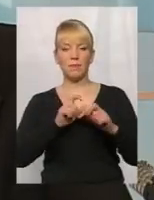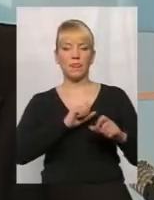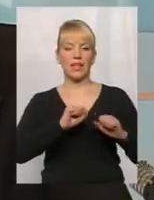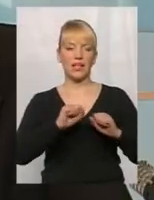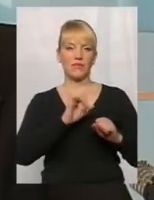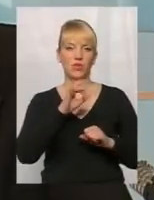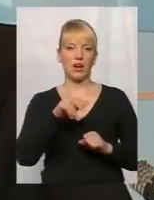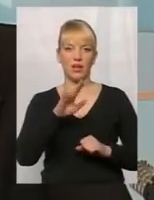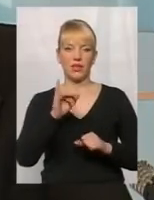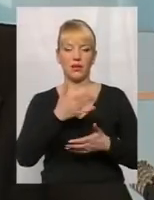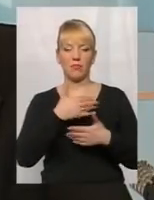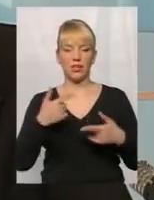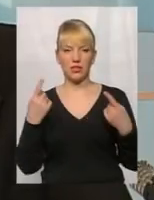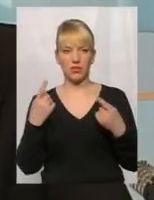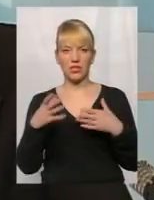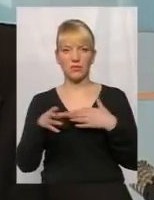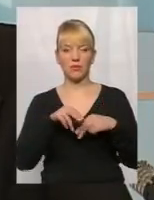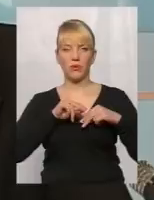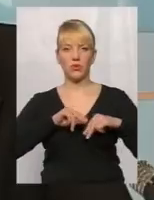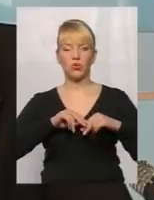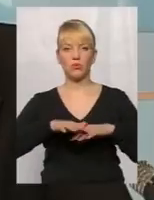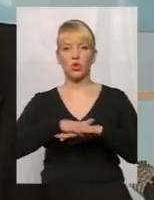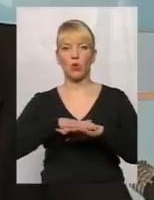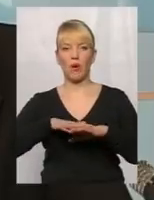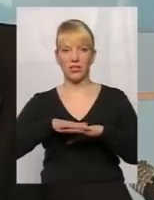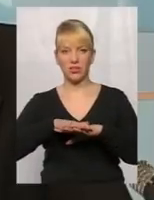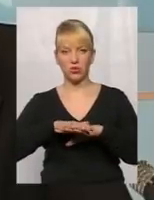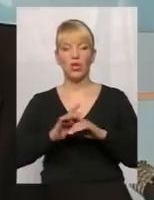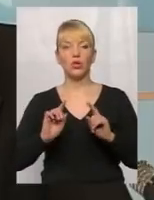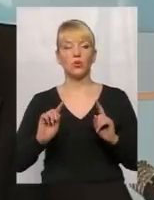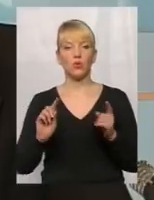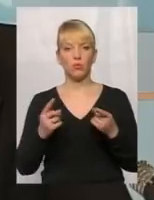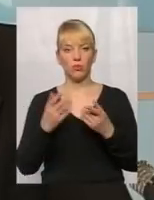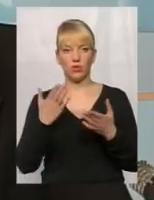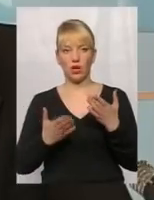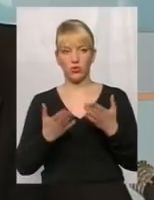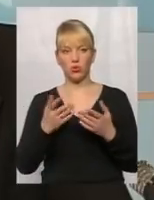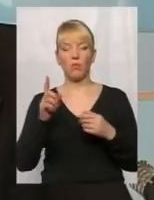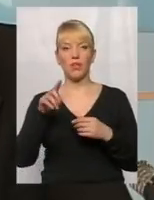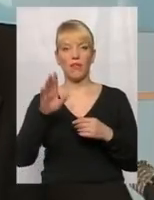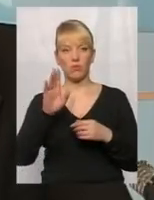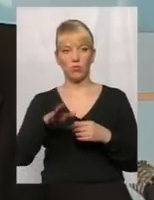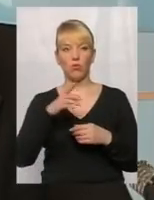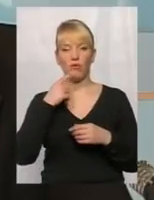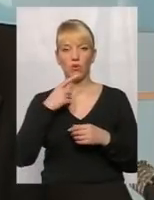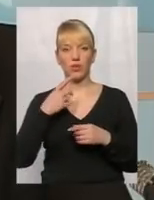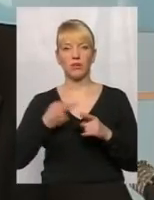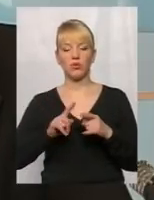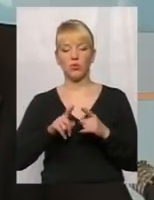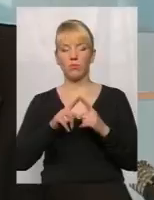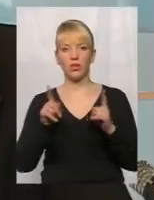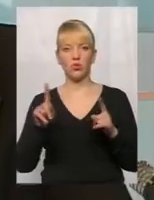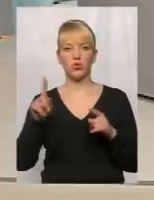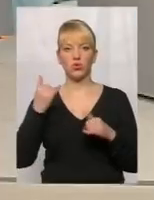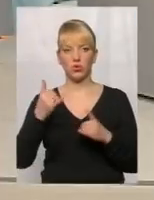ради, і ми надзвичайно тісно працюємо з громадськістю. Тому, якщо ми навіть будемо говорити про той період, що сьогодні